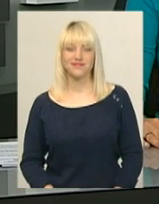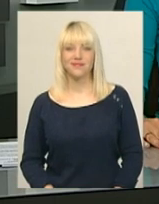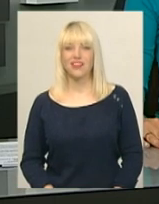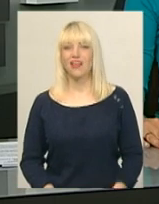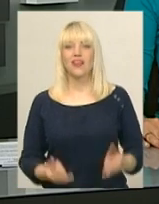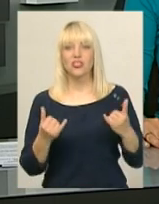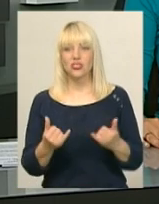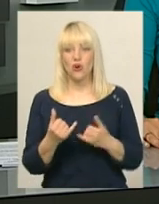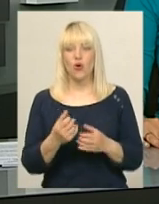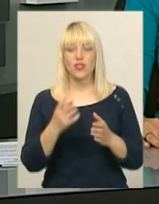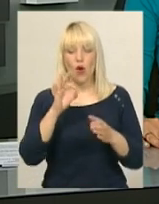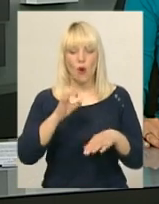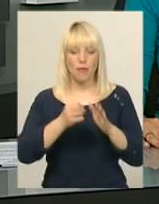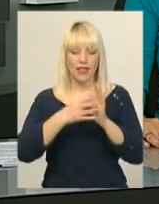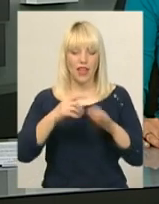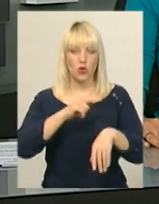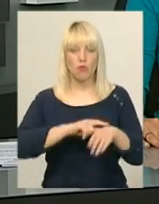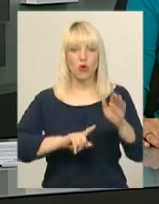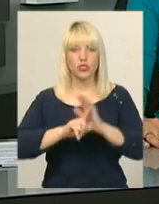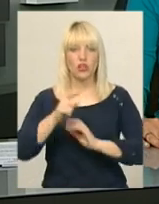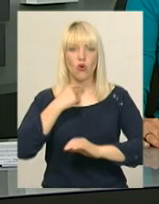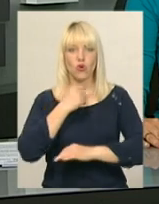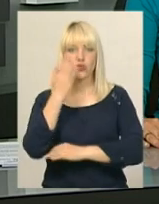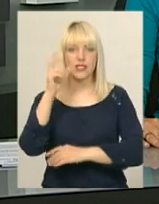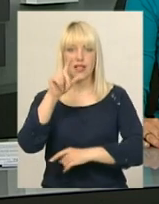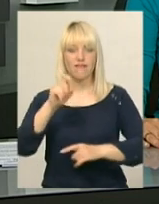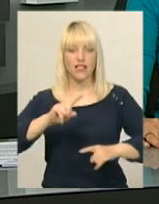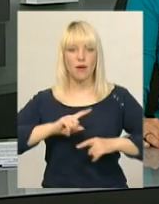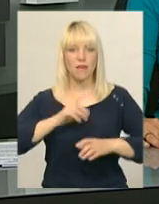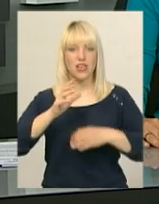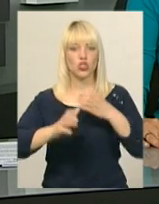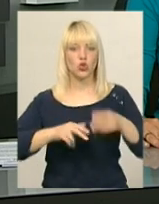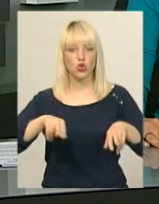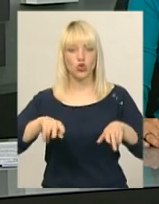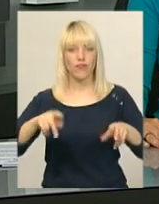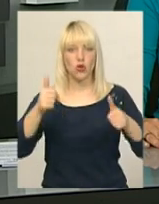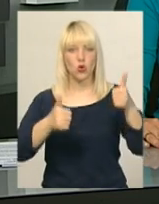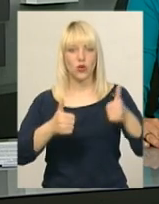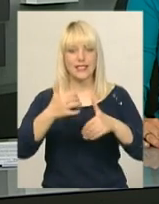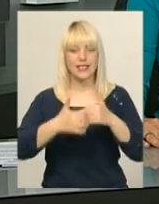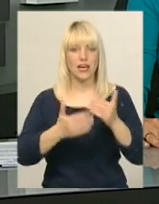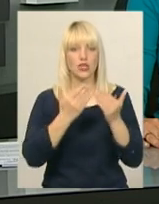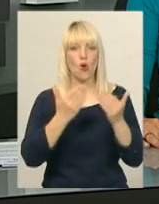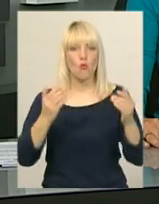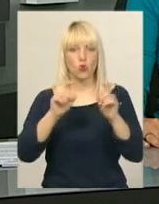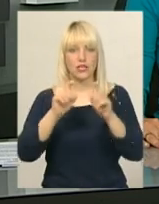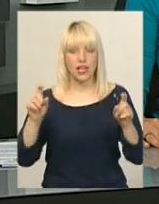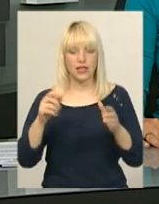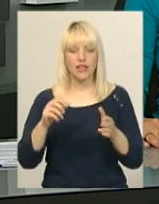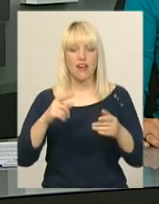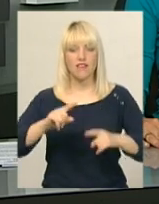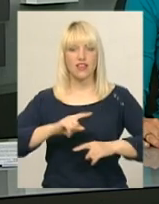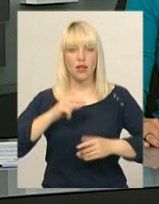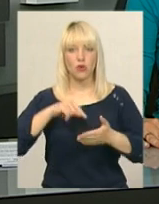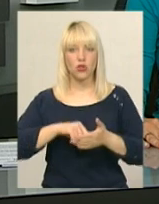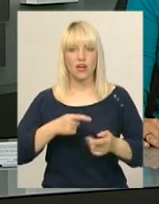Сьогодні о 15-й годині розпочалося голосування за фіналістів міжнародного танцювального конкурсу серед музейників. До фіналу потрапило відео